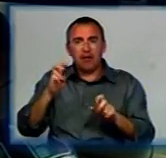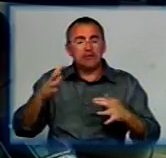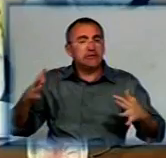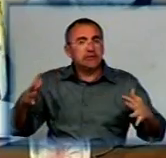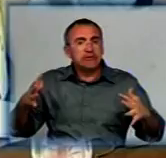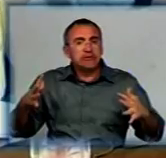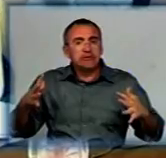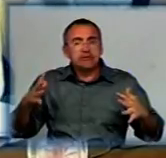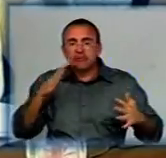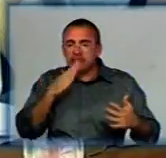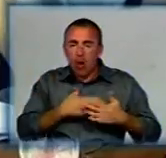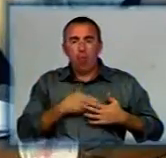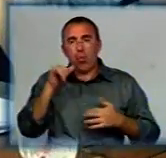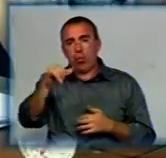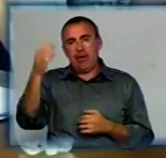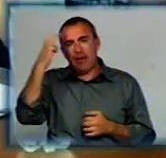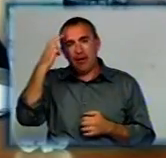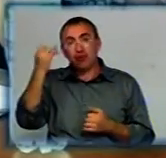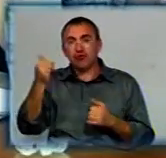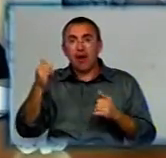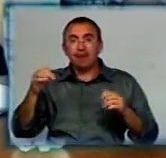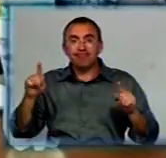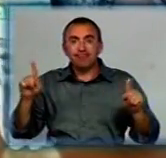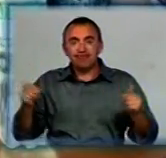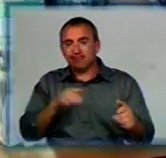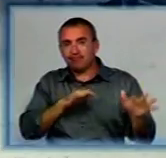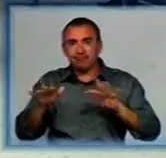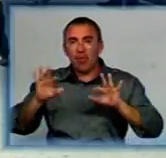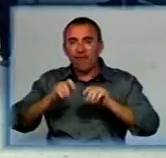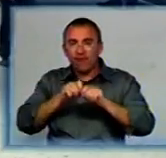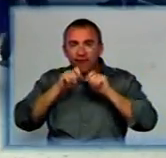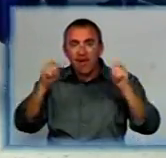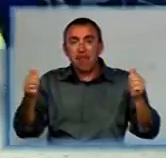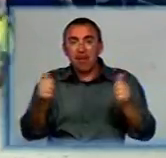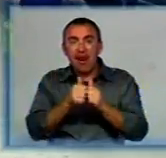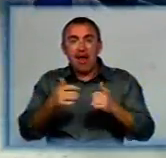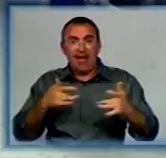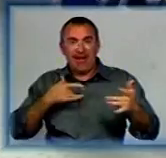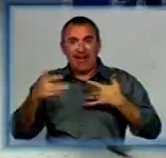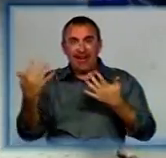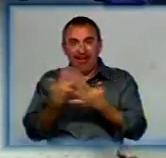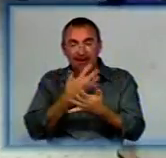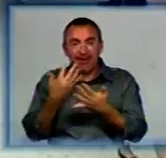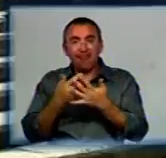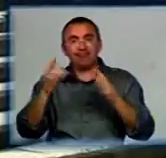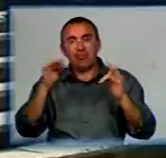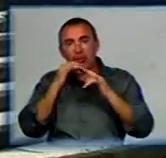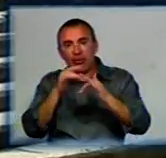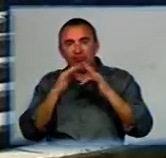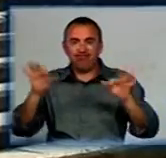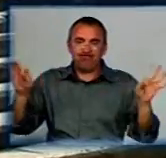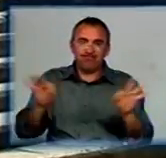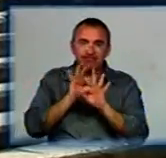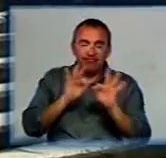Київ». Продовжить перегляд увечері, а зараз церемонія відкриття фестивалю. Біля кінотеатру вже збирається НАТО. Гра оркестру зупиняє